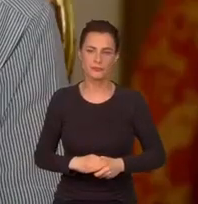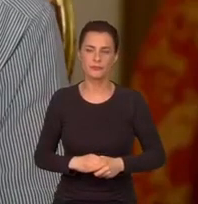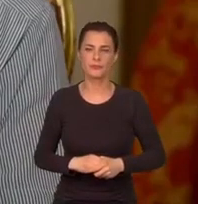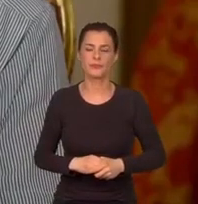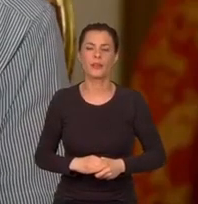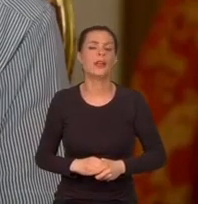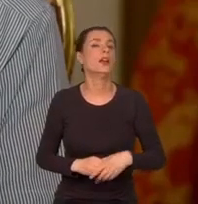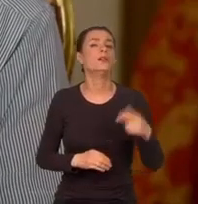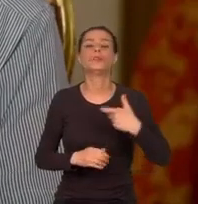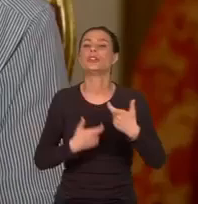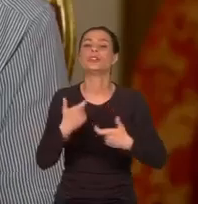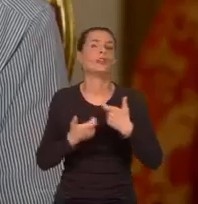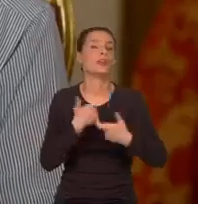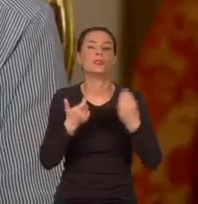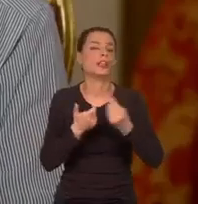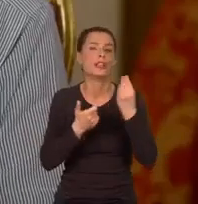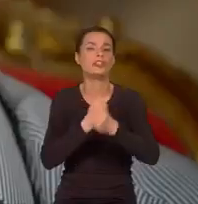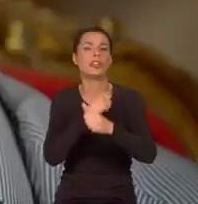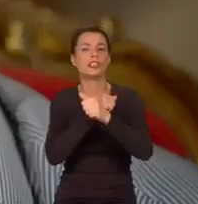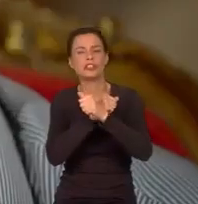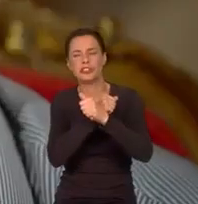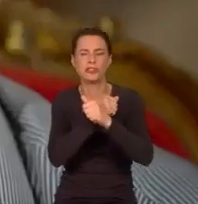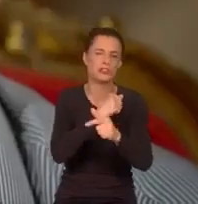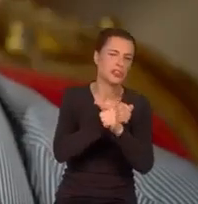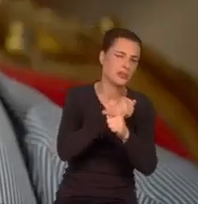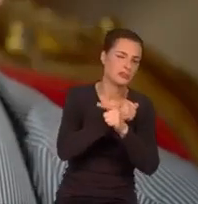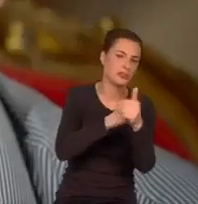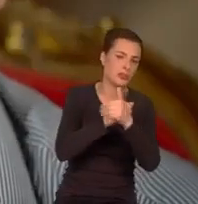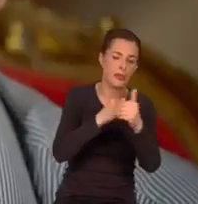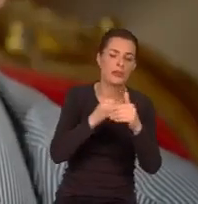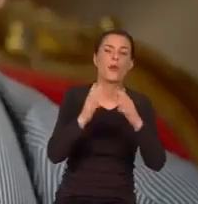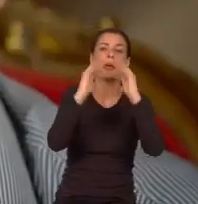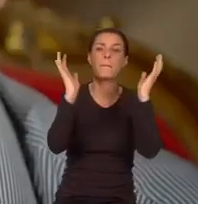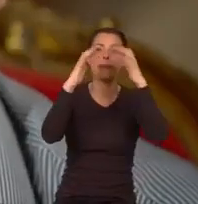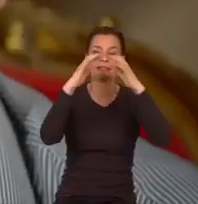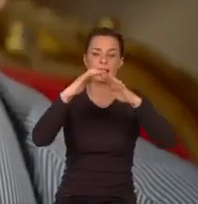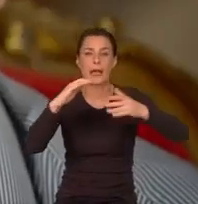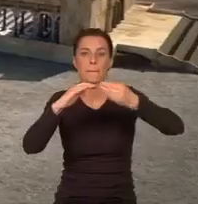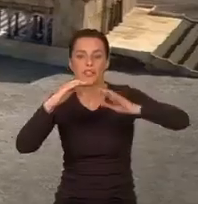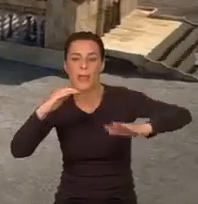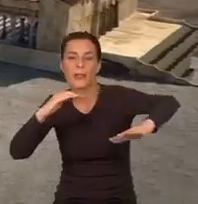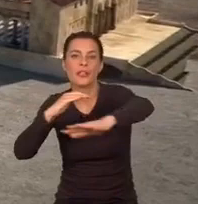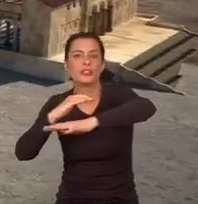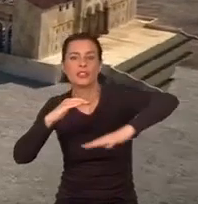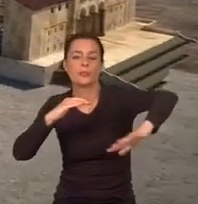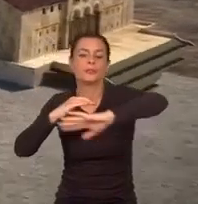Musieli opróżnić jeszcze 60 czy 70 metrów przed Bazyliką, by stworzyć atrium.